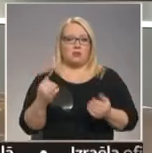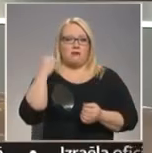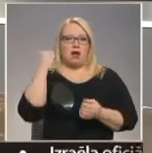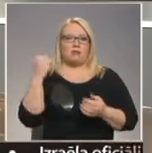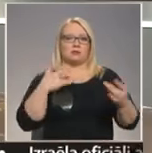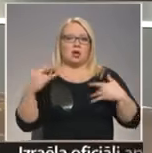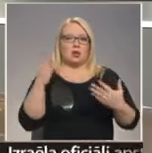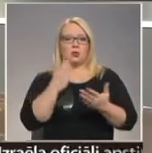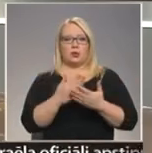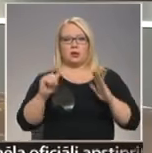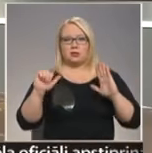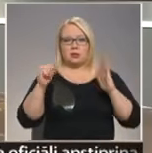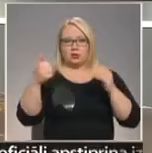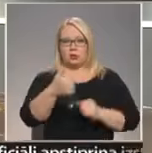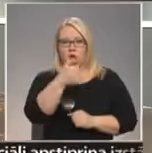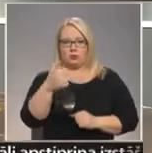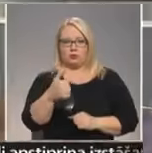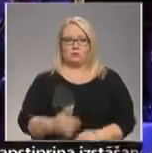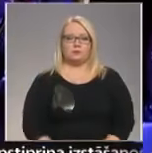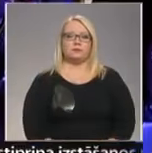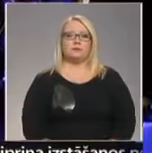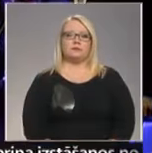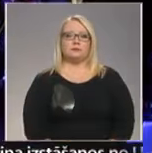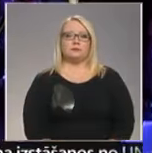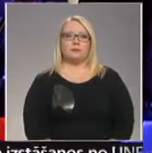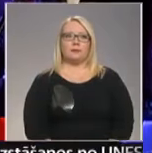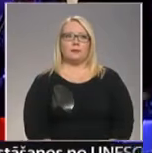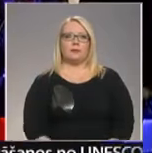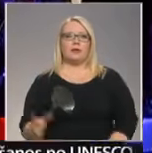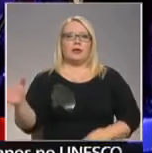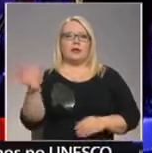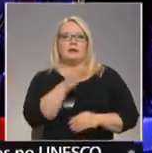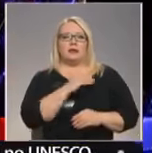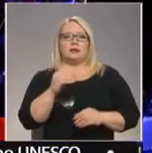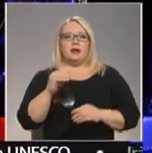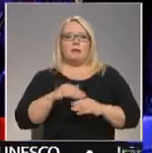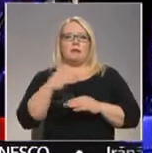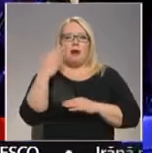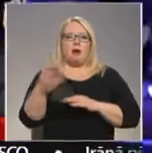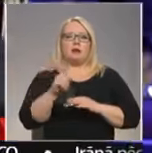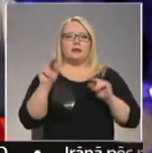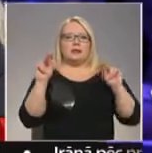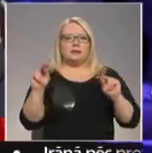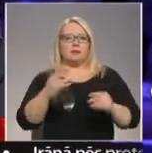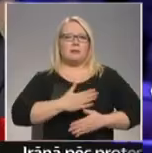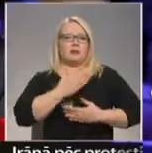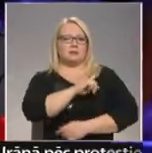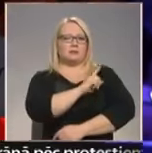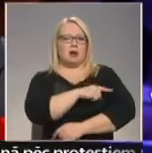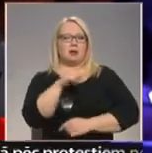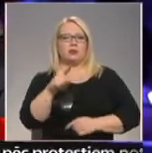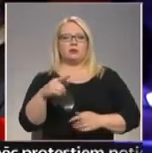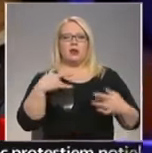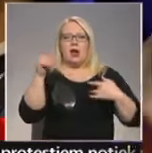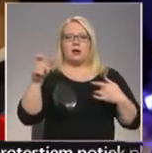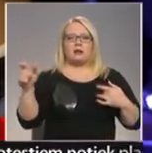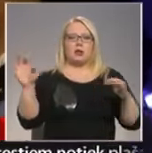jau uz sesto gadu un par to vīdzemstāvīzija. Visam pāri ir ticība mīlestības spēkam. To pauž nevien nakti ir izpildīties